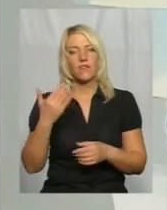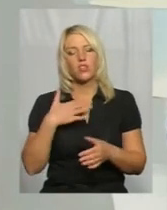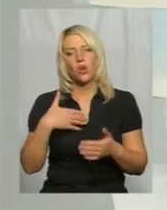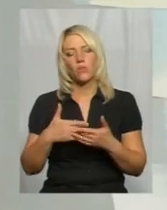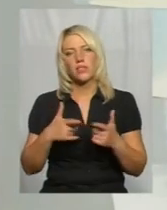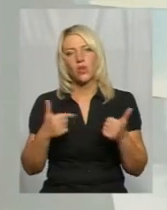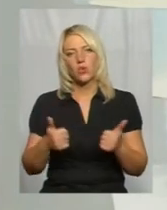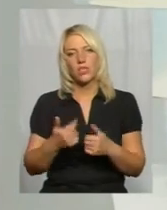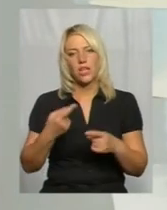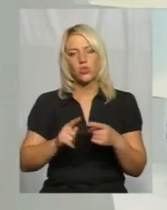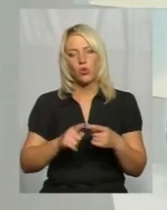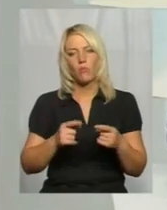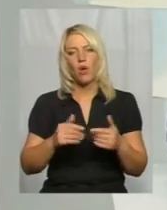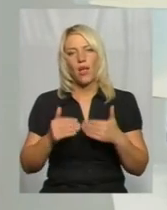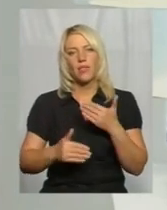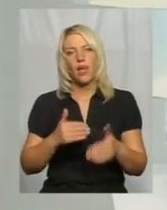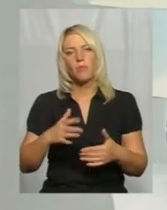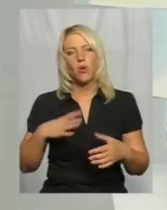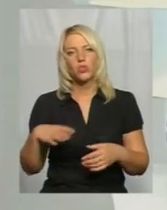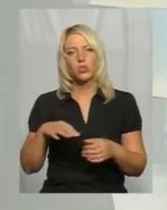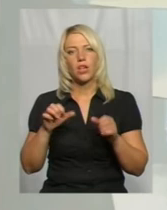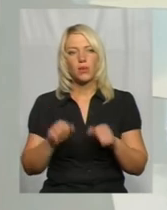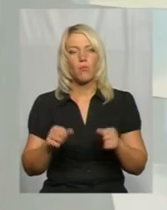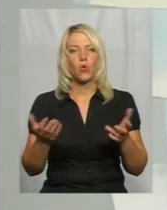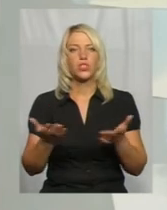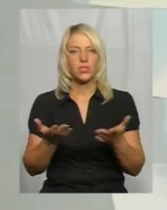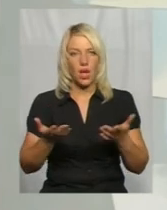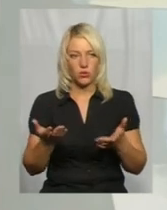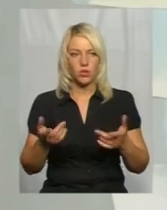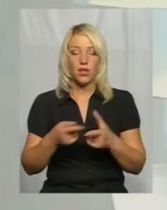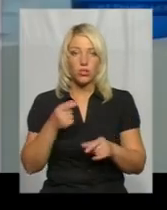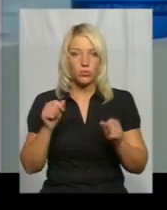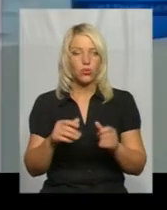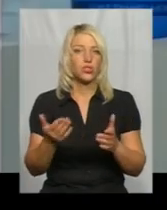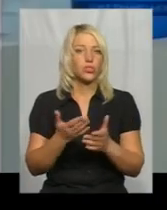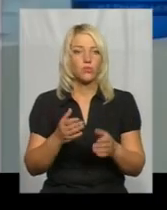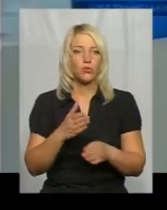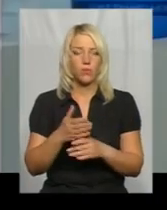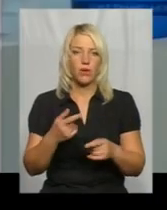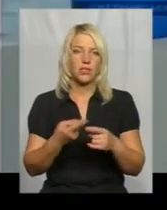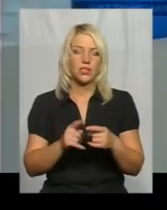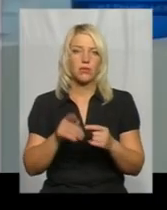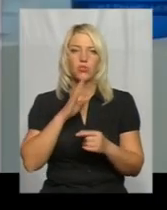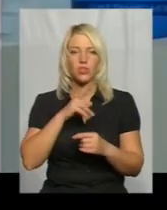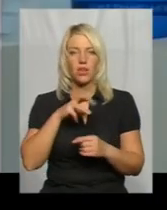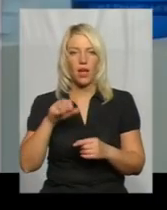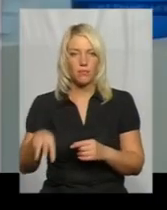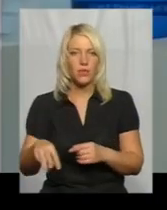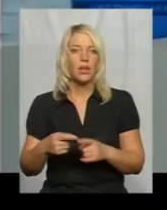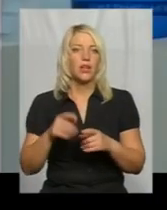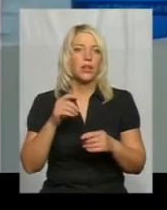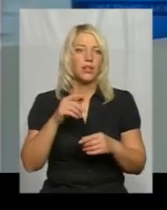організація на цьому етапі очікування може якось, чи чим може допомагати цим жінкам? Ну, ми, по-перше,